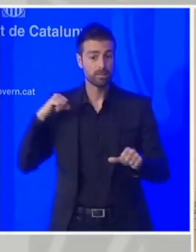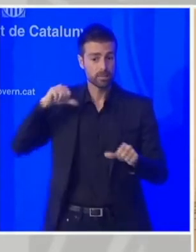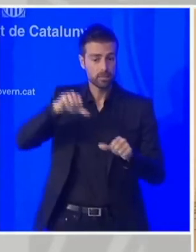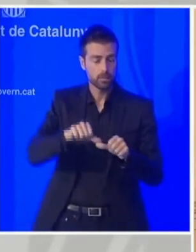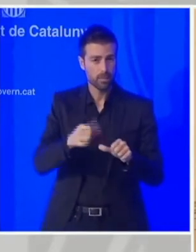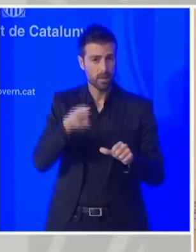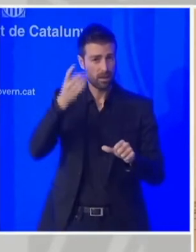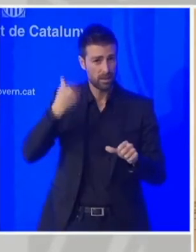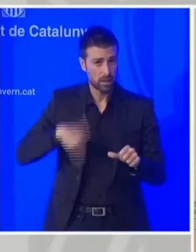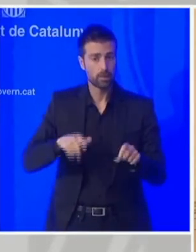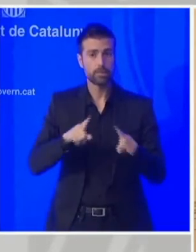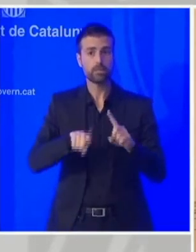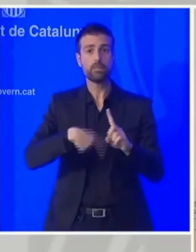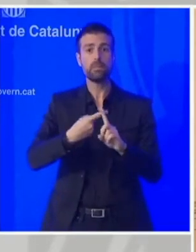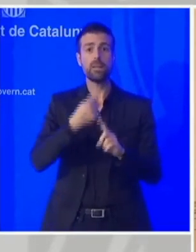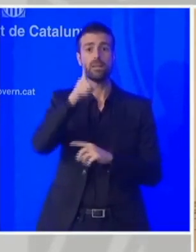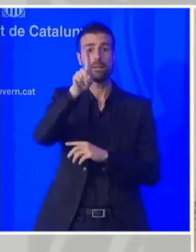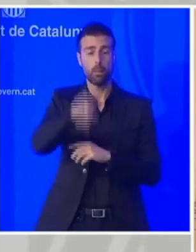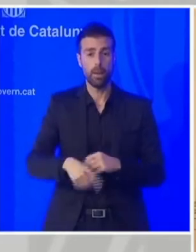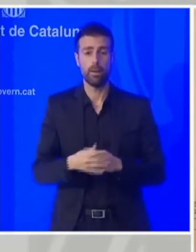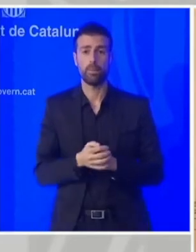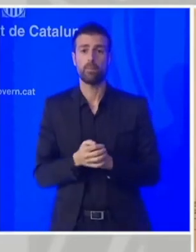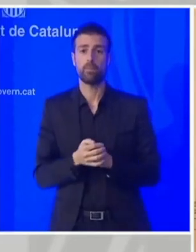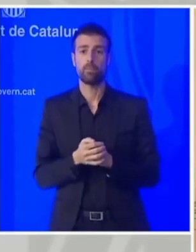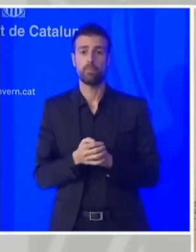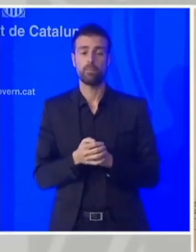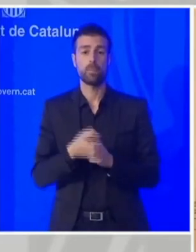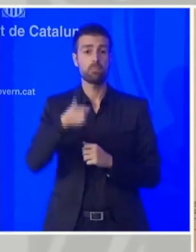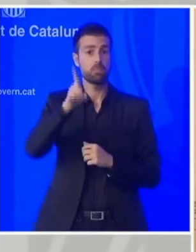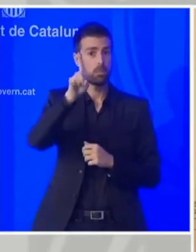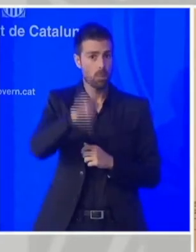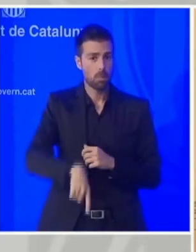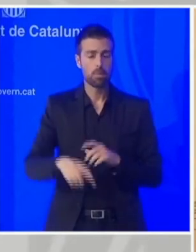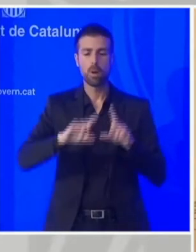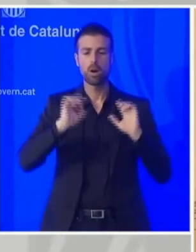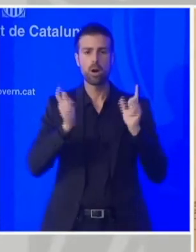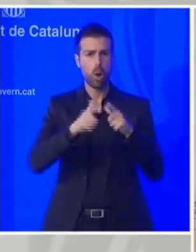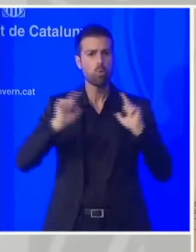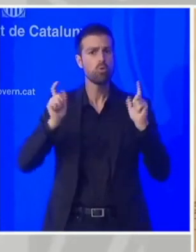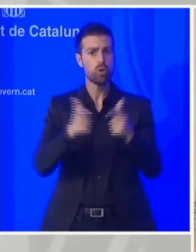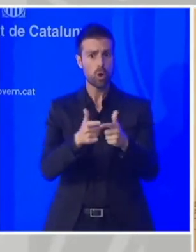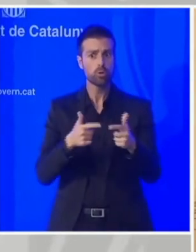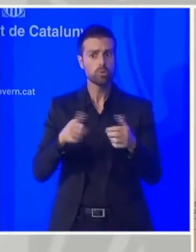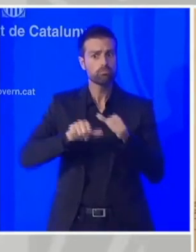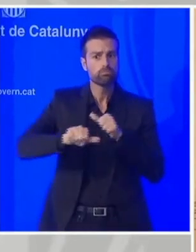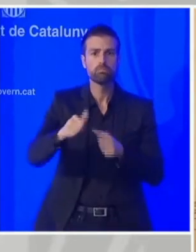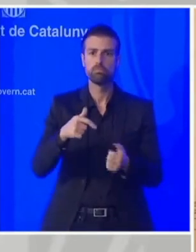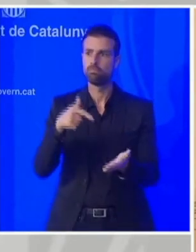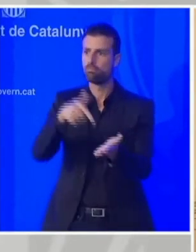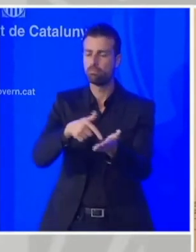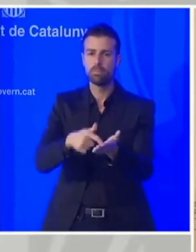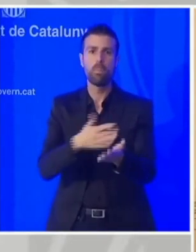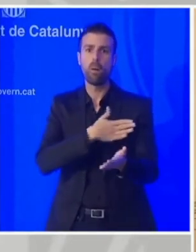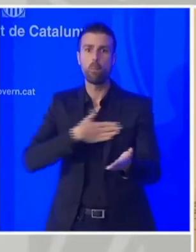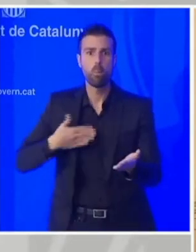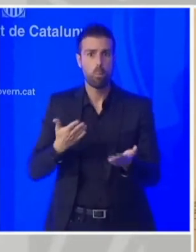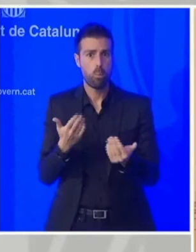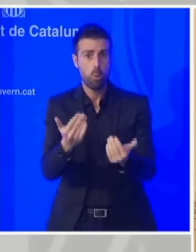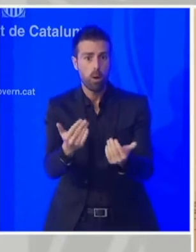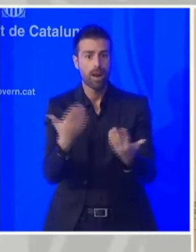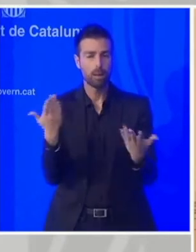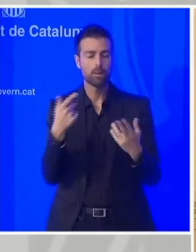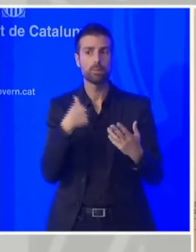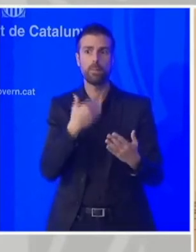també moltes reunions que estem reclamant, avui el compromís ha sigut de revisar